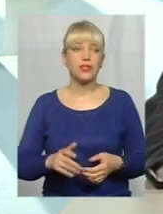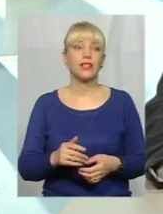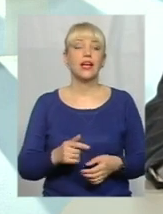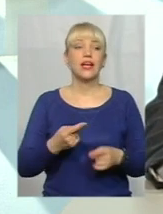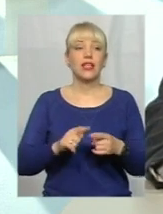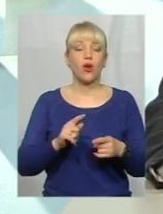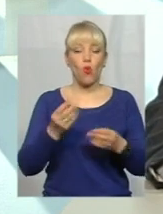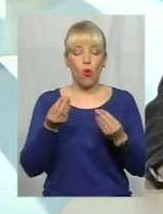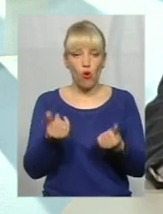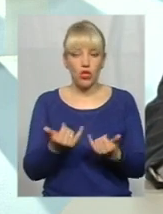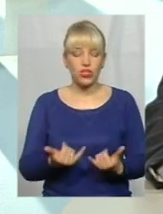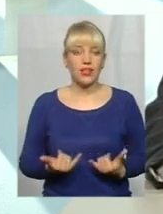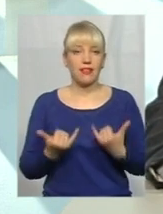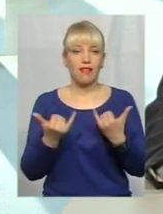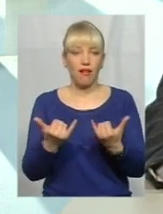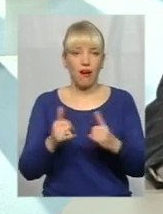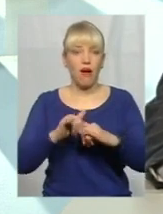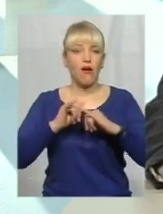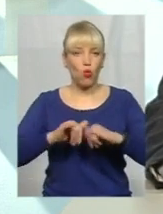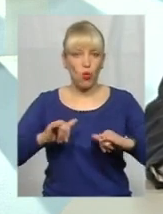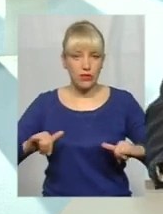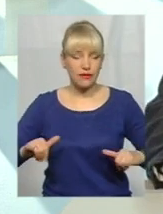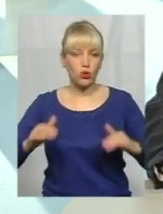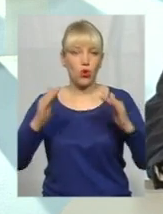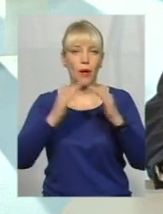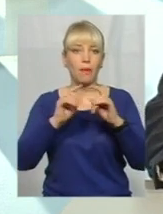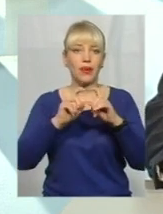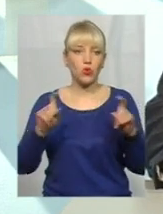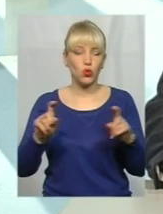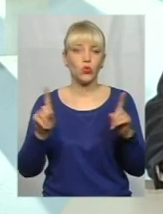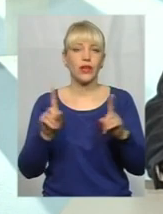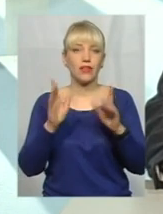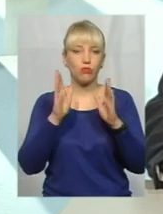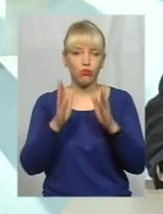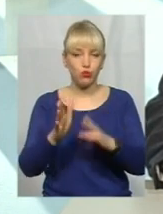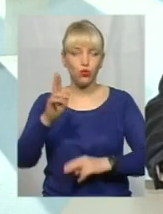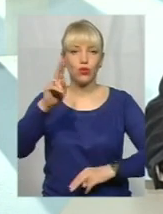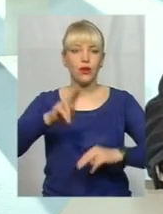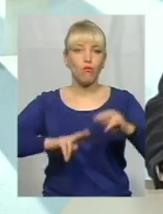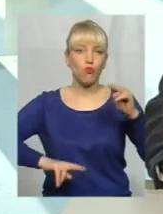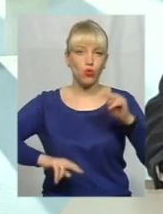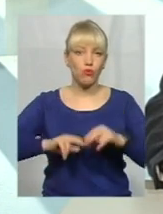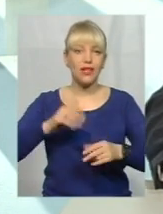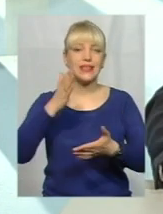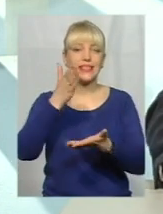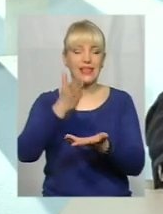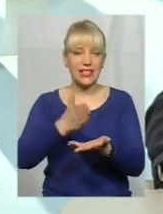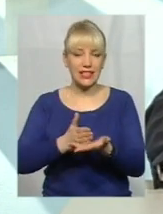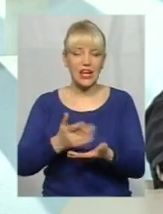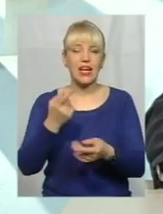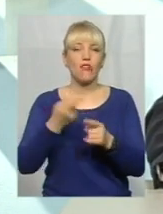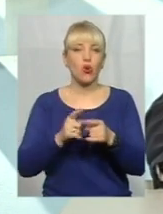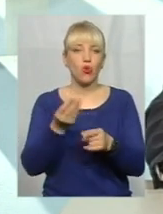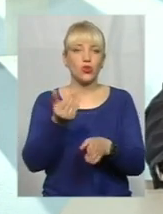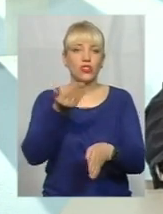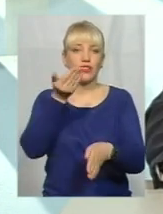розвиток притулку, який буде будуватися, є виділені міською радою,